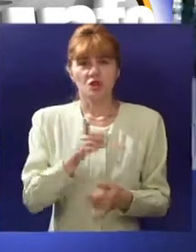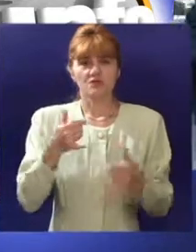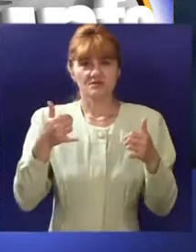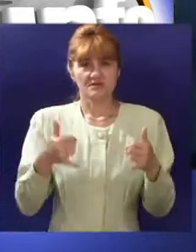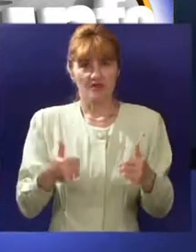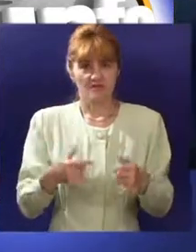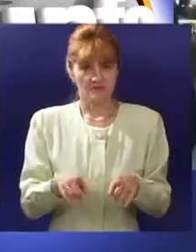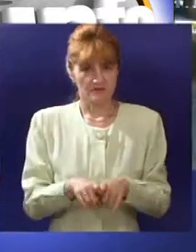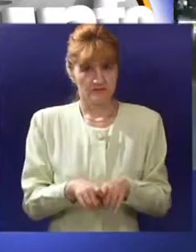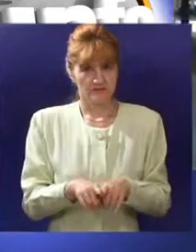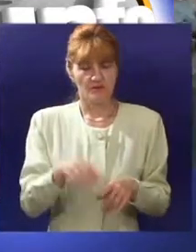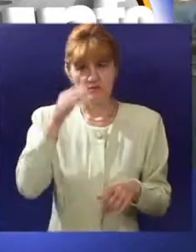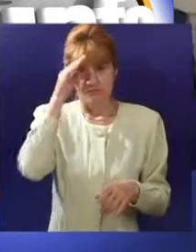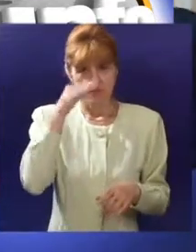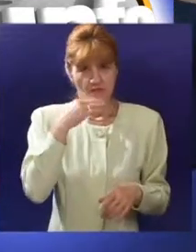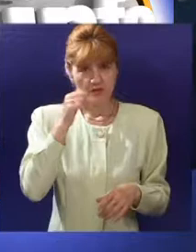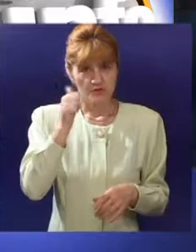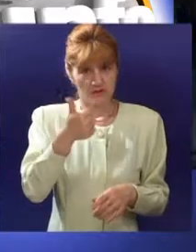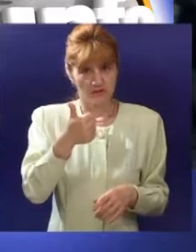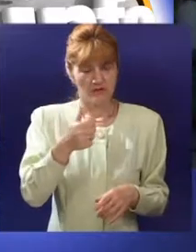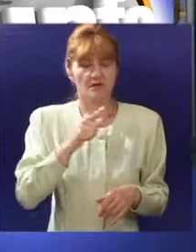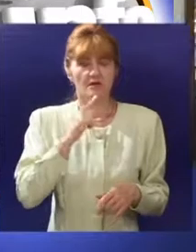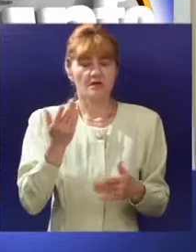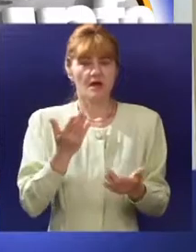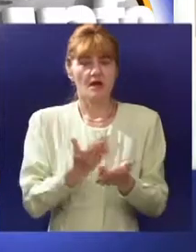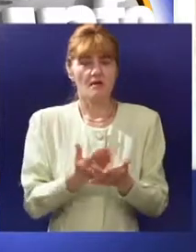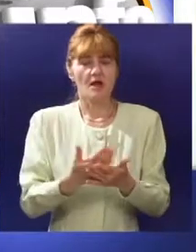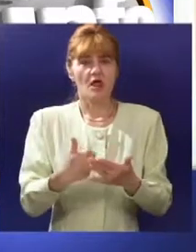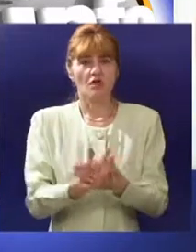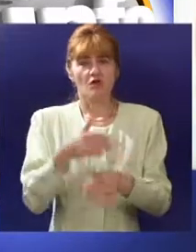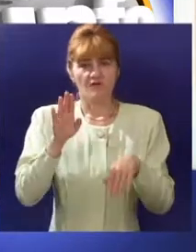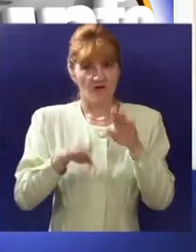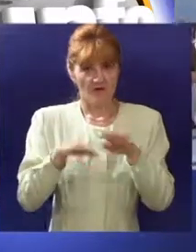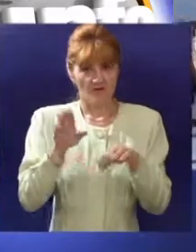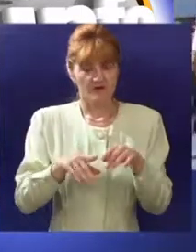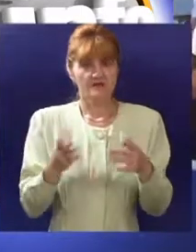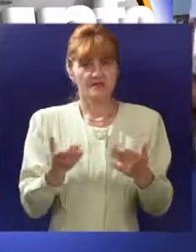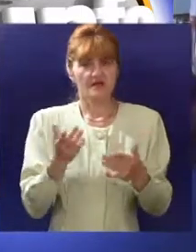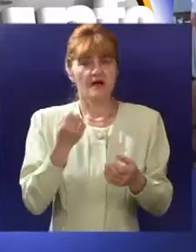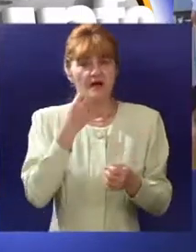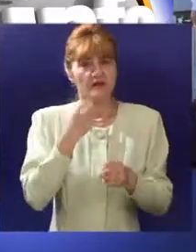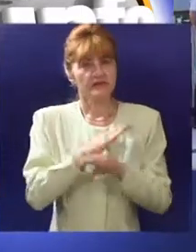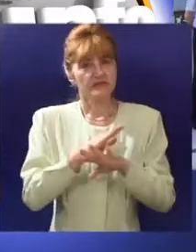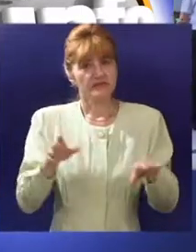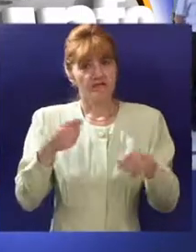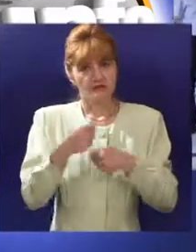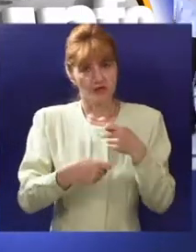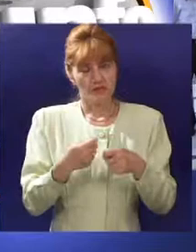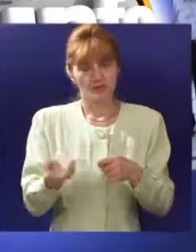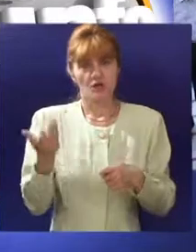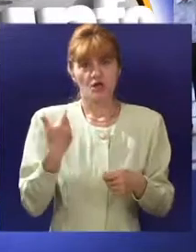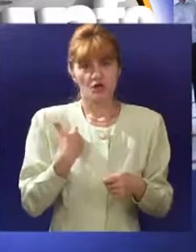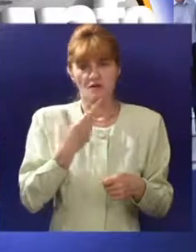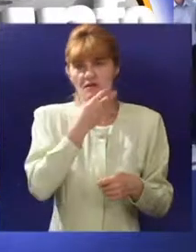delegacija je obišla i poštu jedan u Prvomajskoj ulici u kojoj je urađena nova fasada i koja je nakon završenih radova dobila